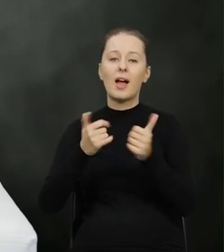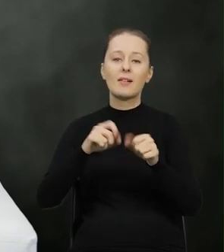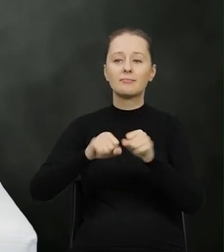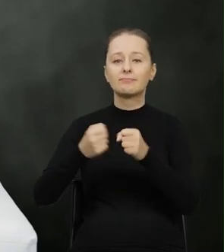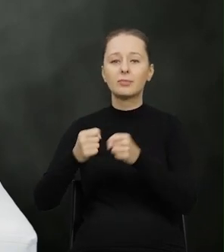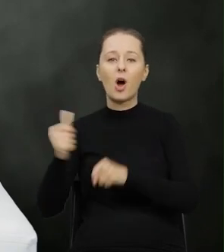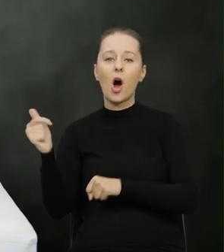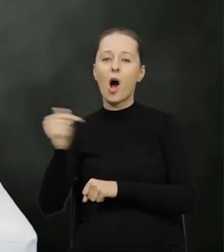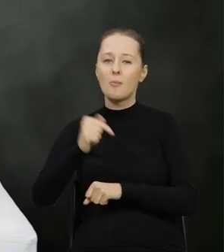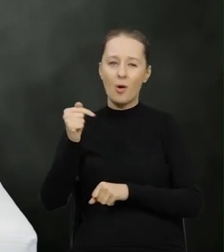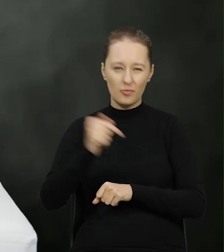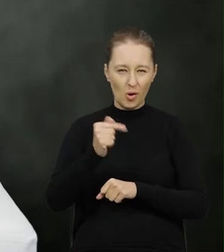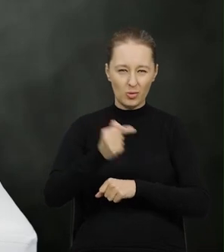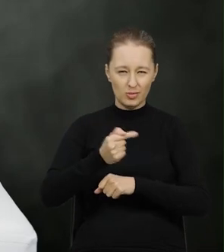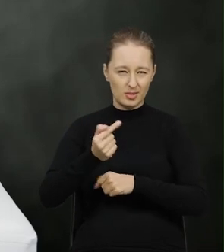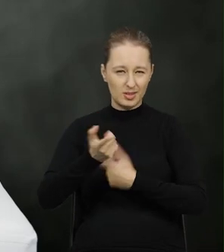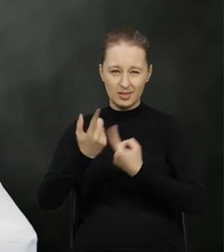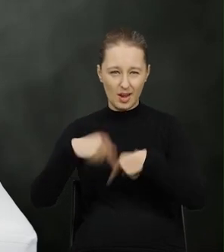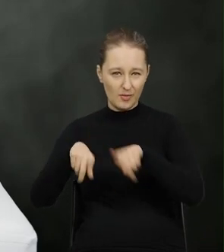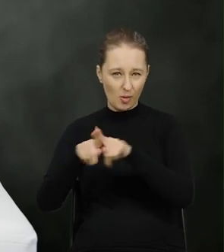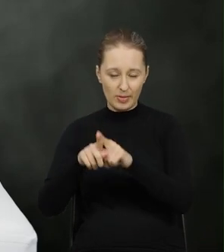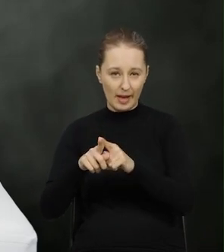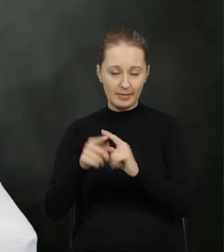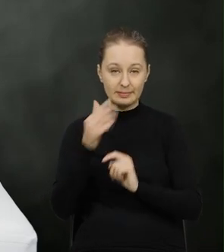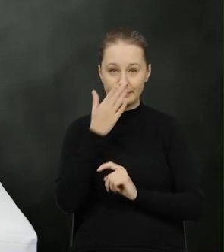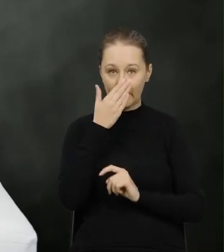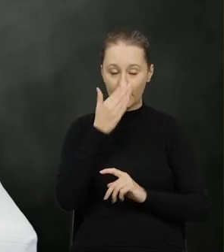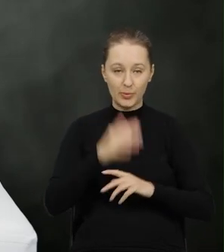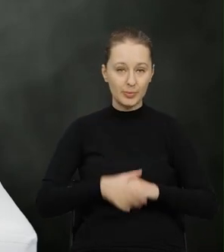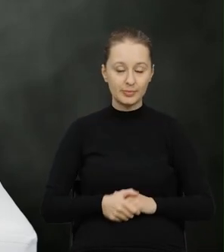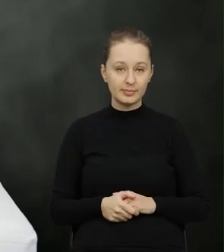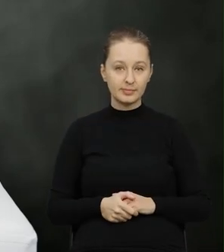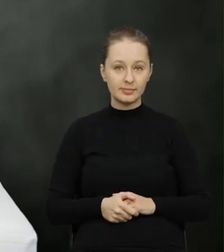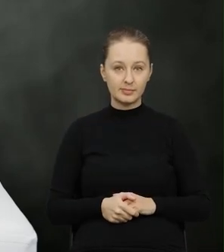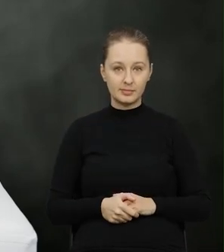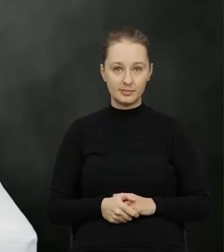z jakiego rodzaju obowiązkami, które zostały niedopełnione, mamy do czynienia.